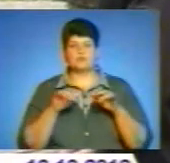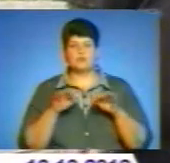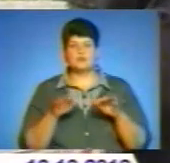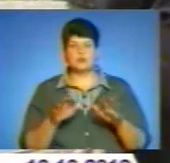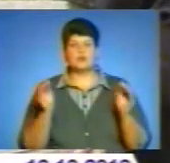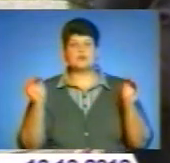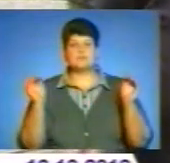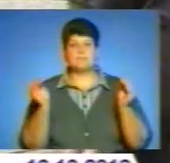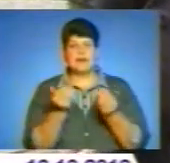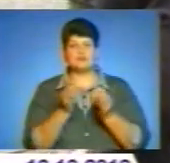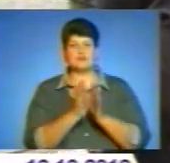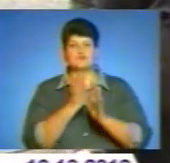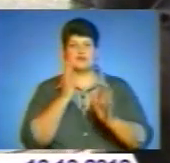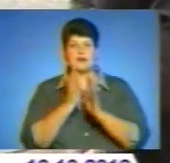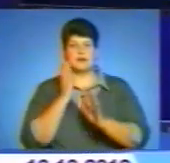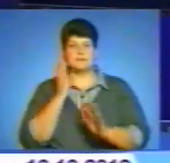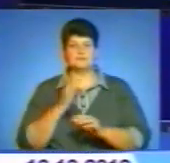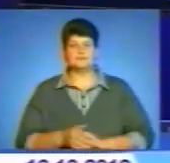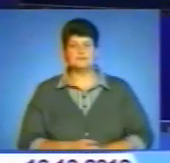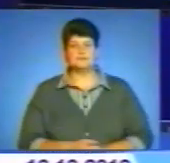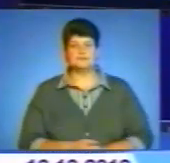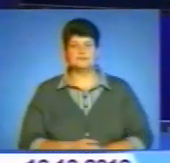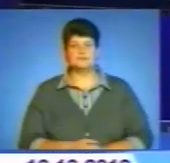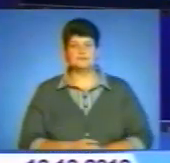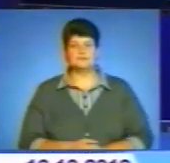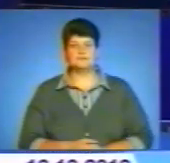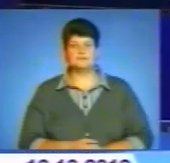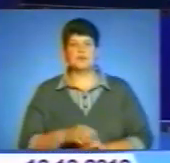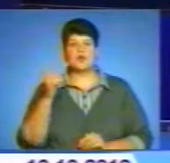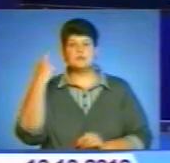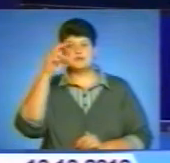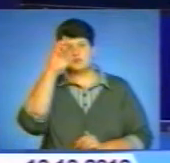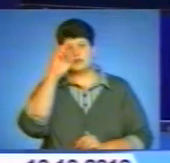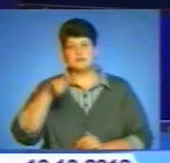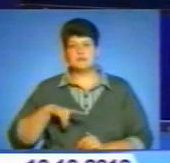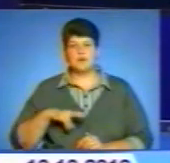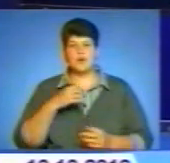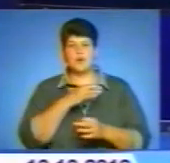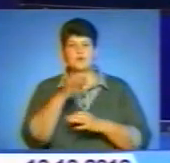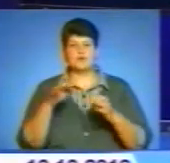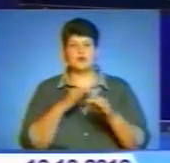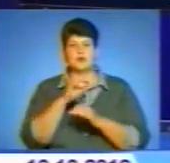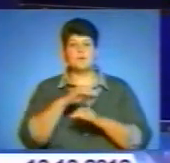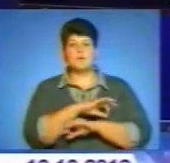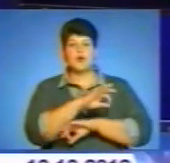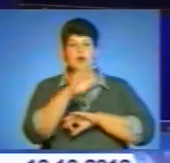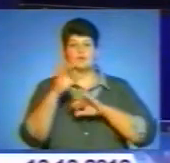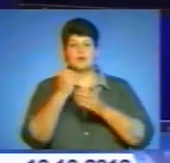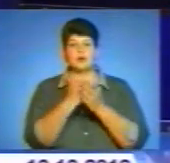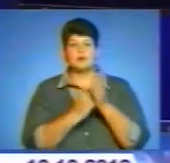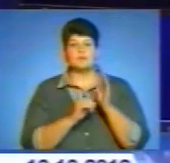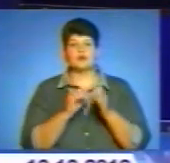на існуючу земельну ділянку, на існуючий державний акт старого взірця присвоєний. Це істотно спрошує процедури, зменшує